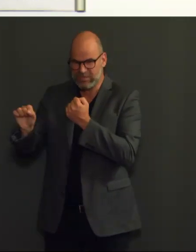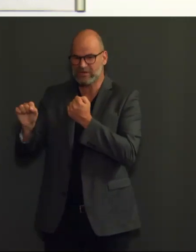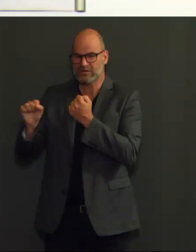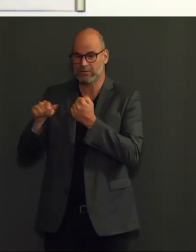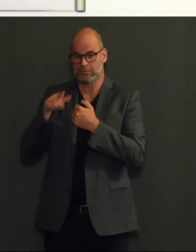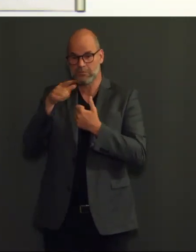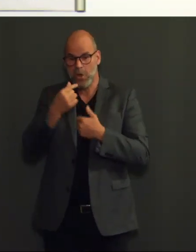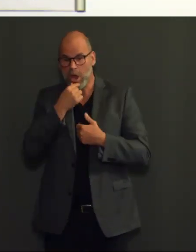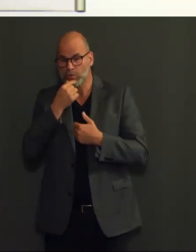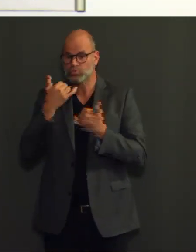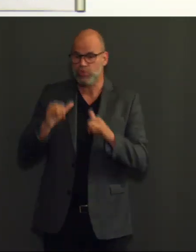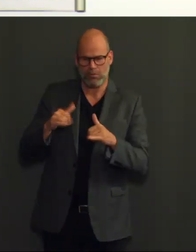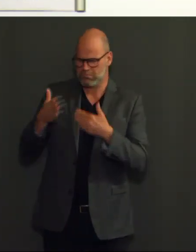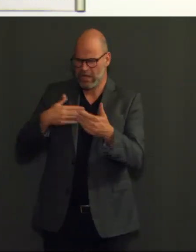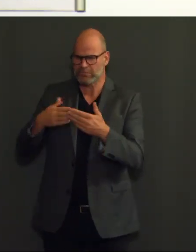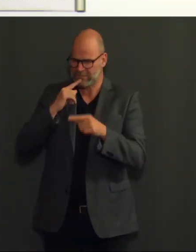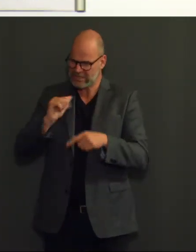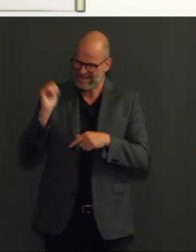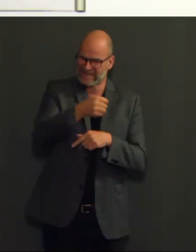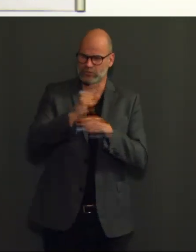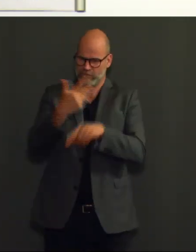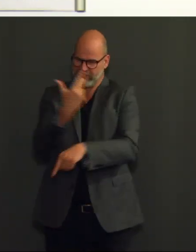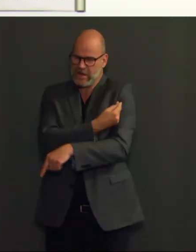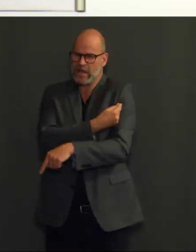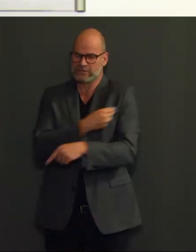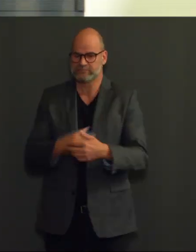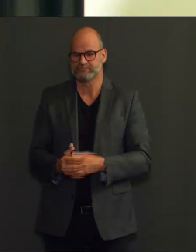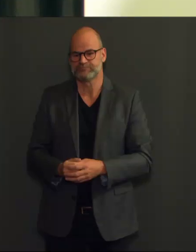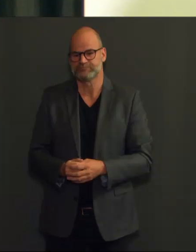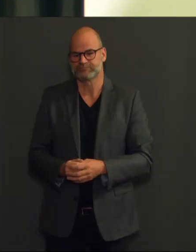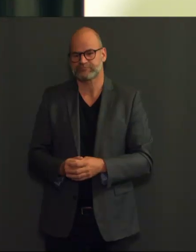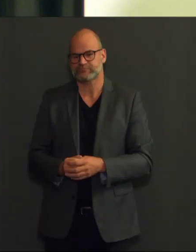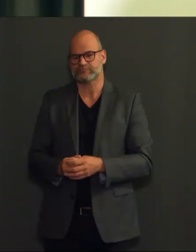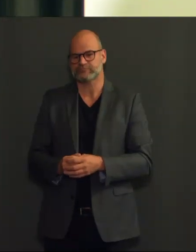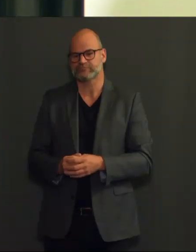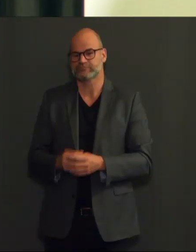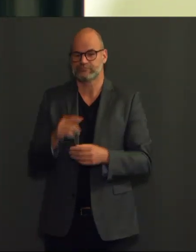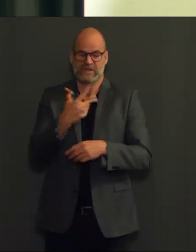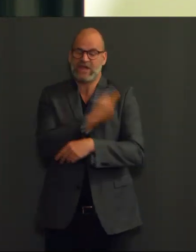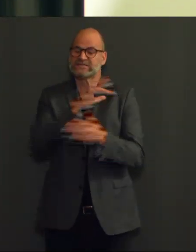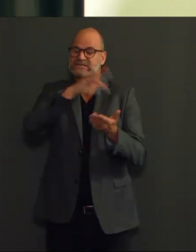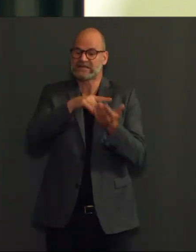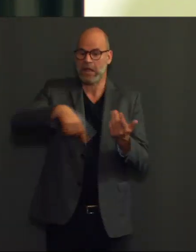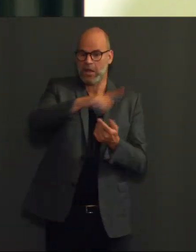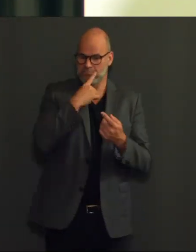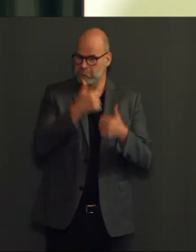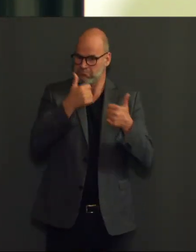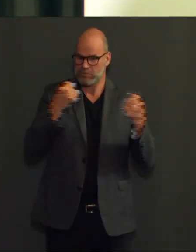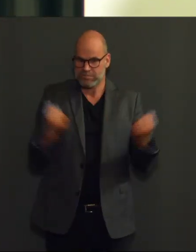Sommige vaccinatiecentra zijn al volop mensen onder de 65 aan het inenten. Anderen zijn deze groepen aan het uitnodigen.